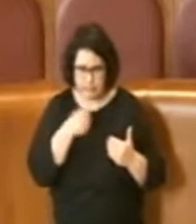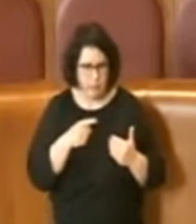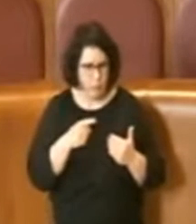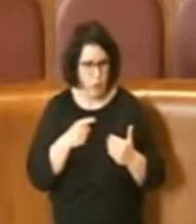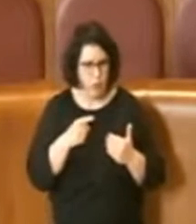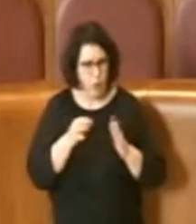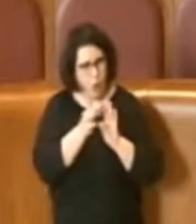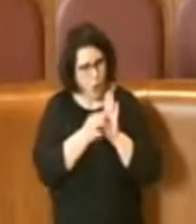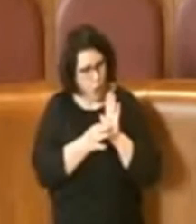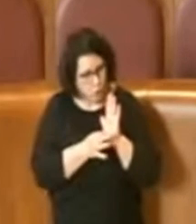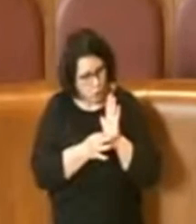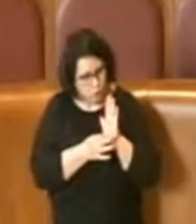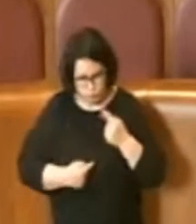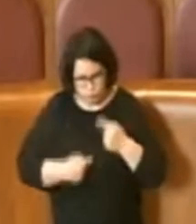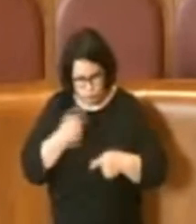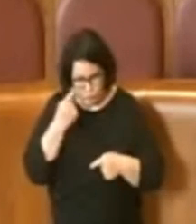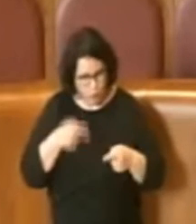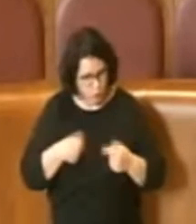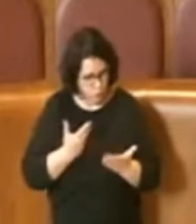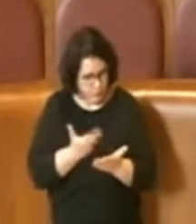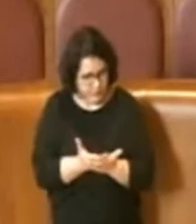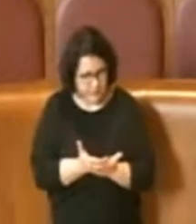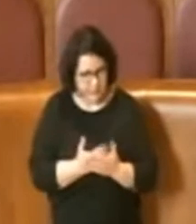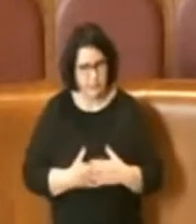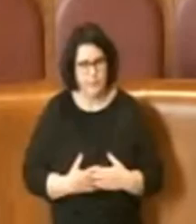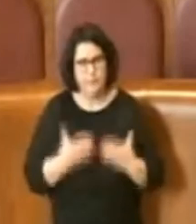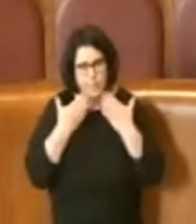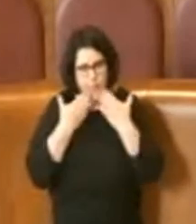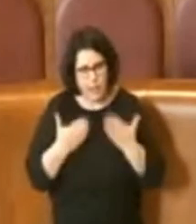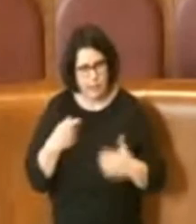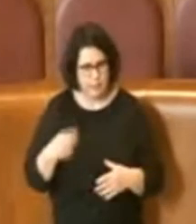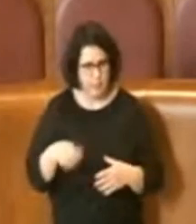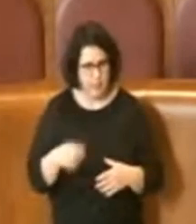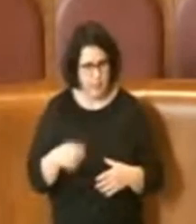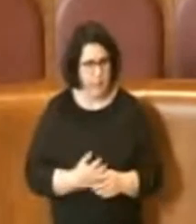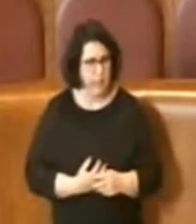giorno che noi abbiamo presentato. Grazie, Presidente.